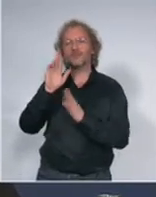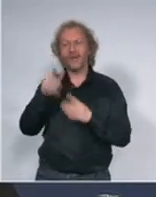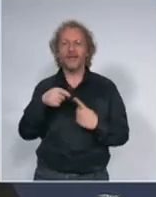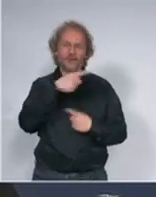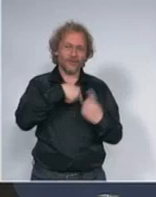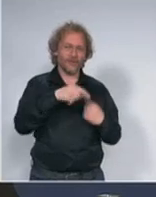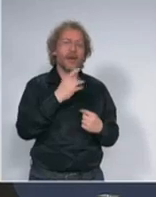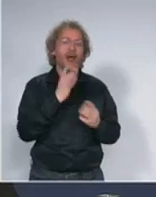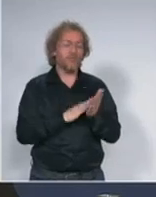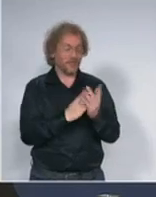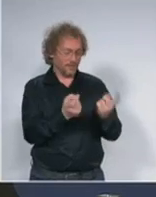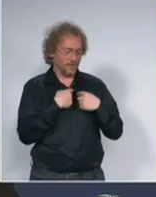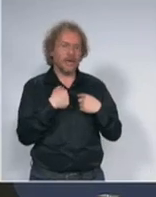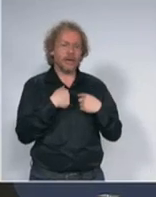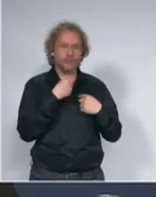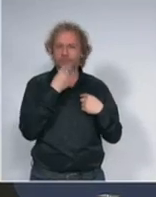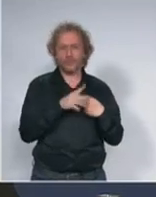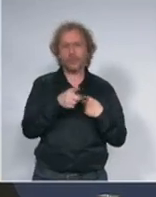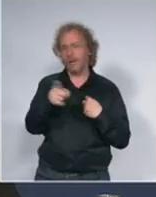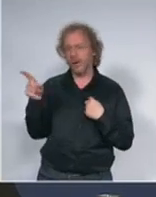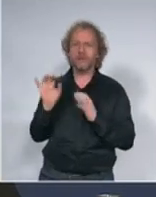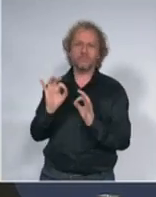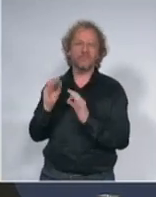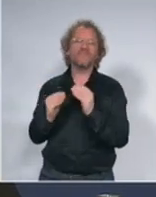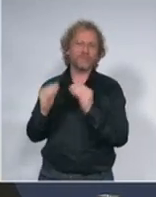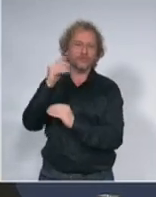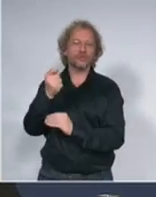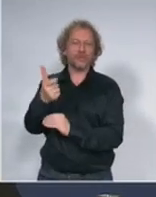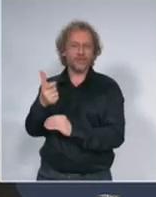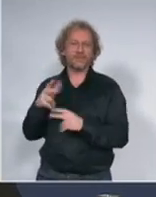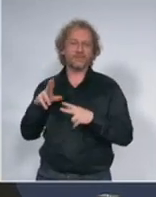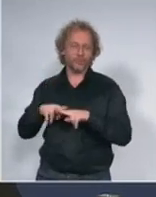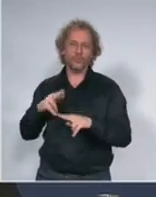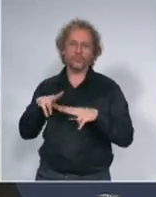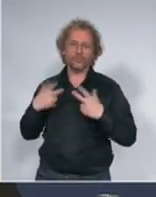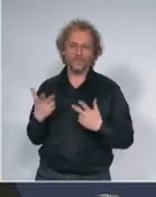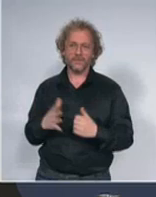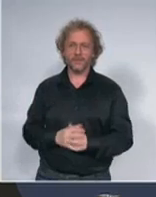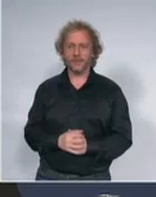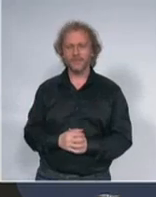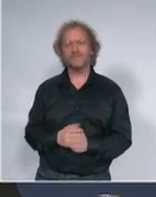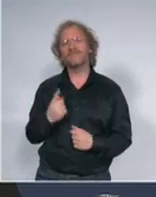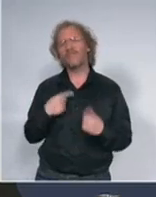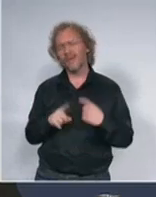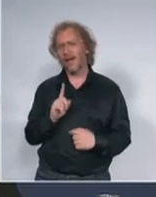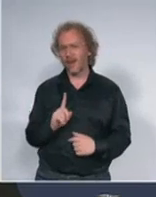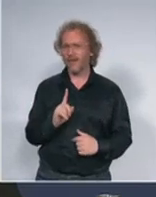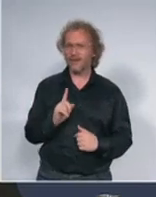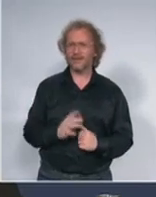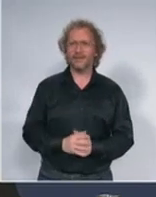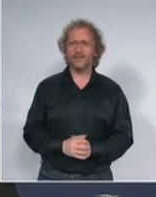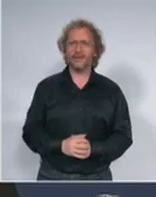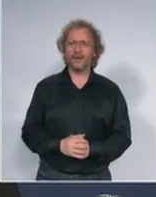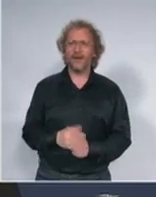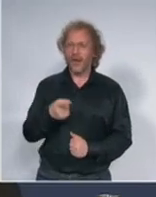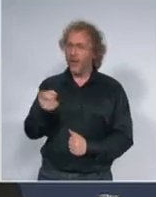imaju veće šanse da ozdravim oni ali oni imaju malu šansu da dobiju tešku